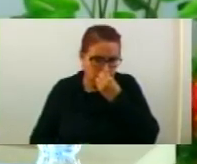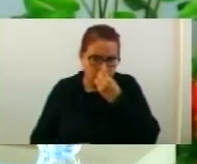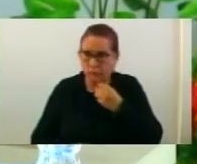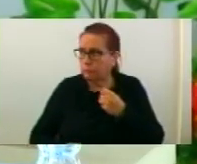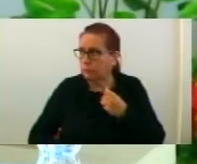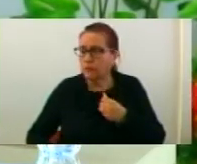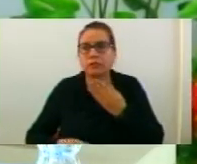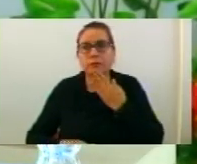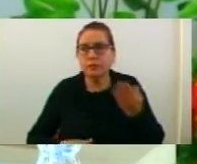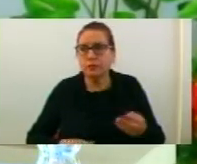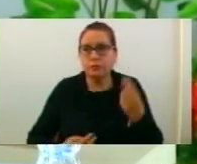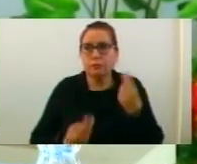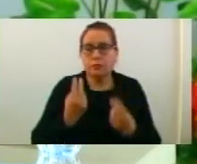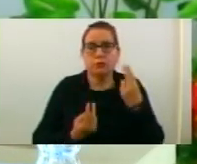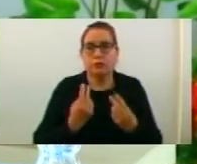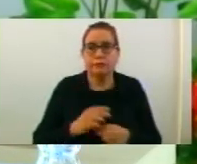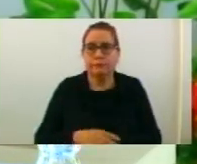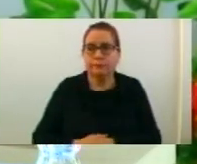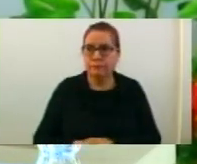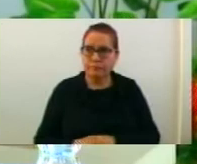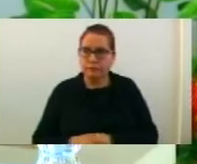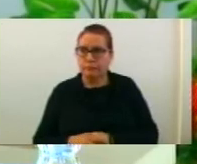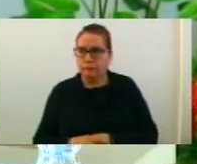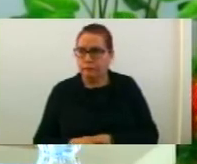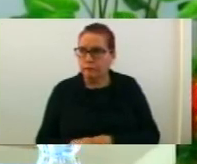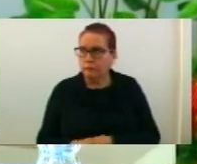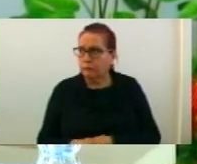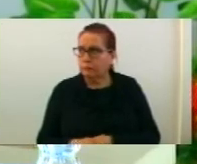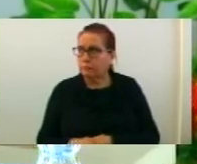Ви благодарам. Дали уште некој бара збор?